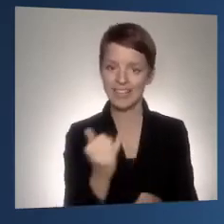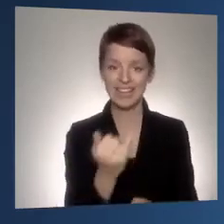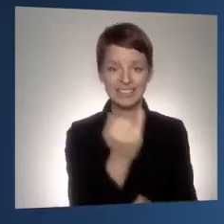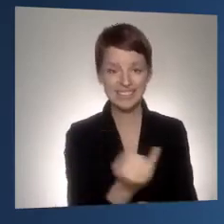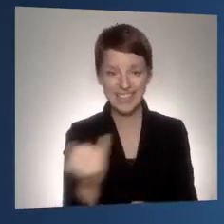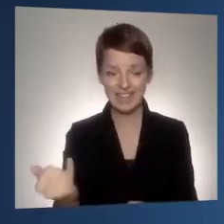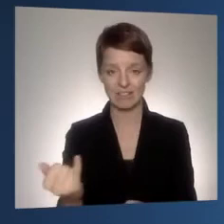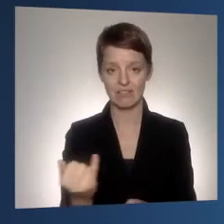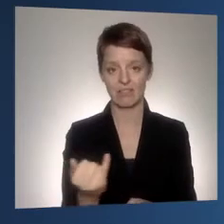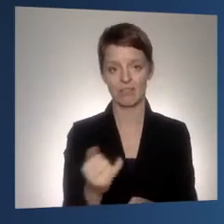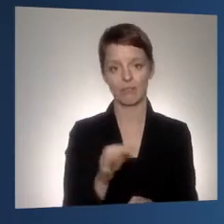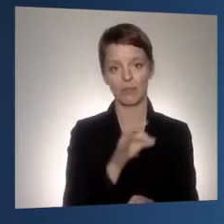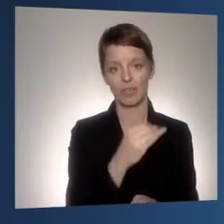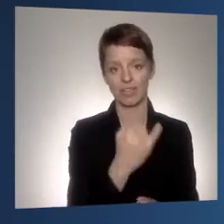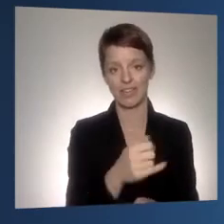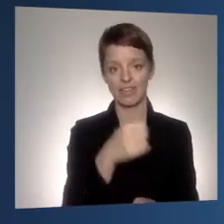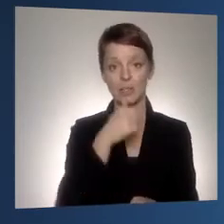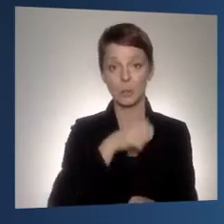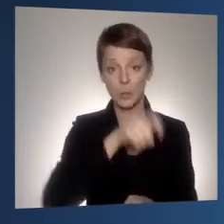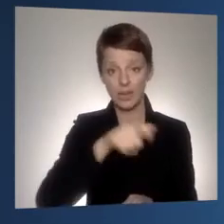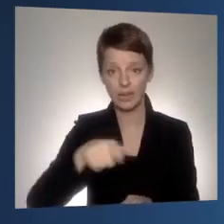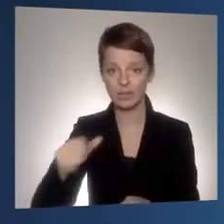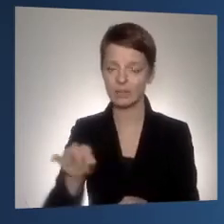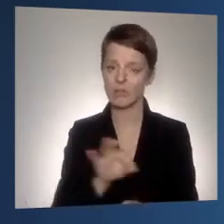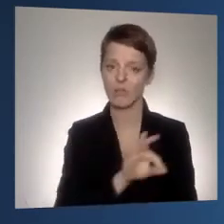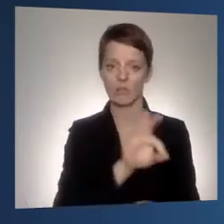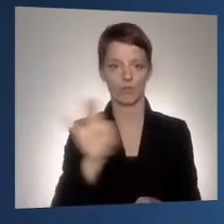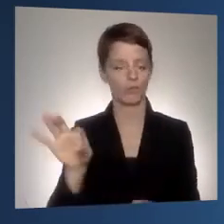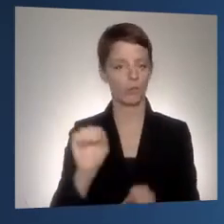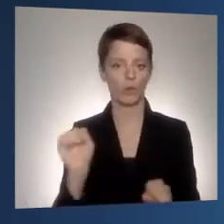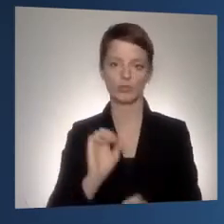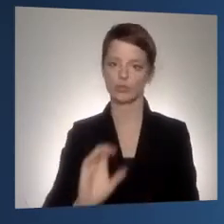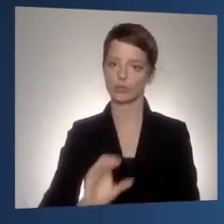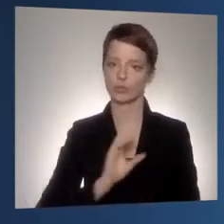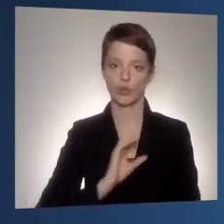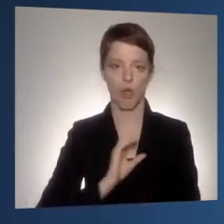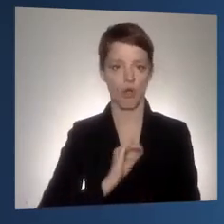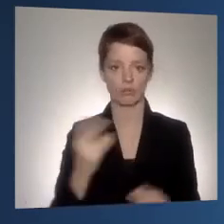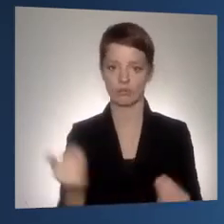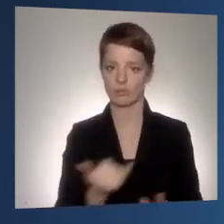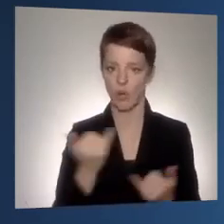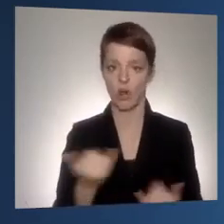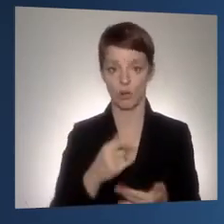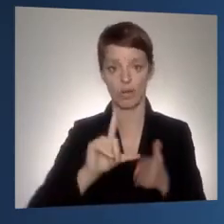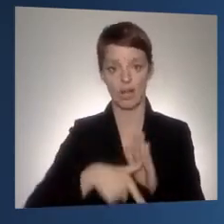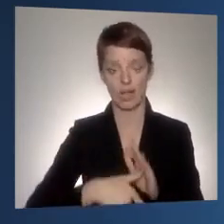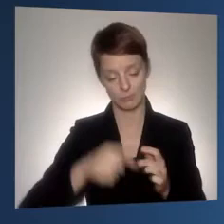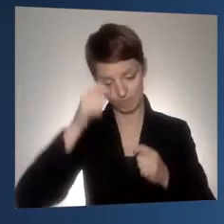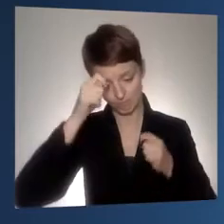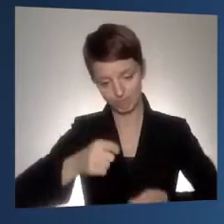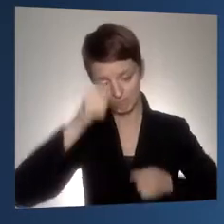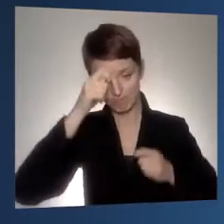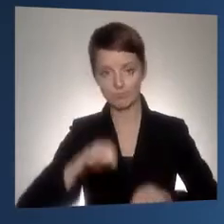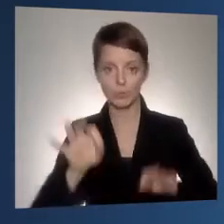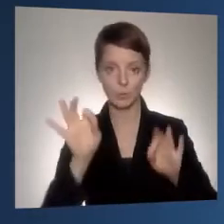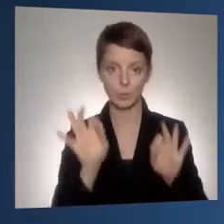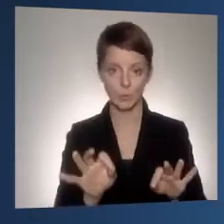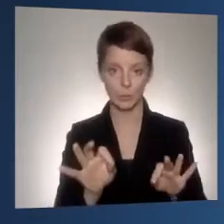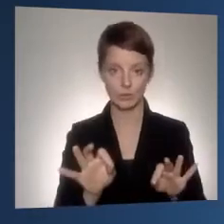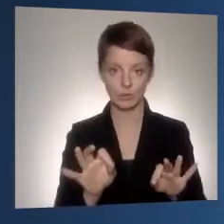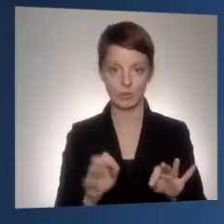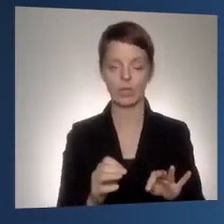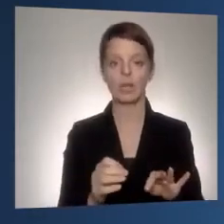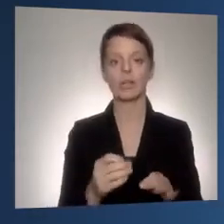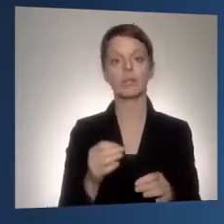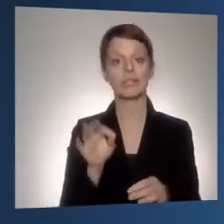einzelne, für jede einzelne Jugendliche einfach eine super tolle Leistung, die Sie bringen. Und dass Sie dafür ausgezeichnet